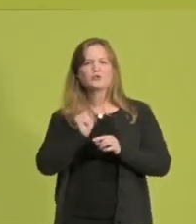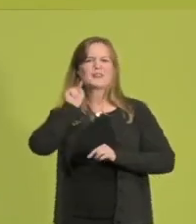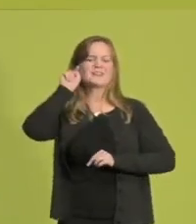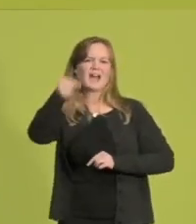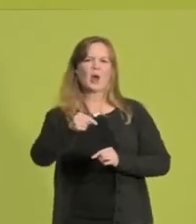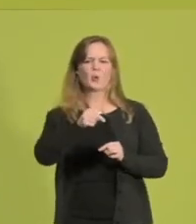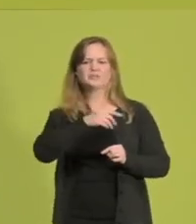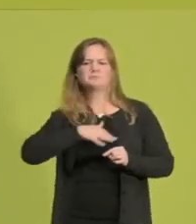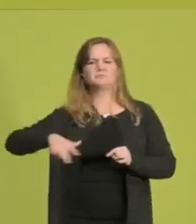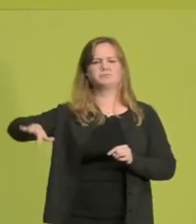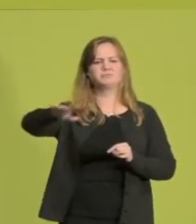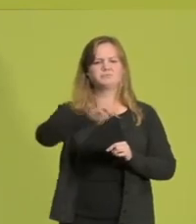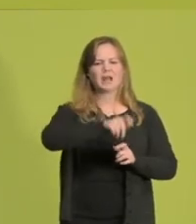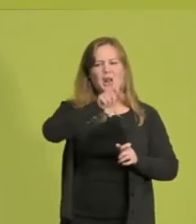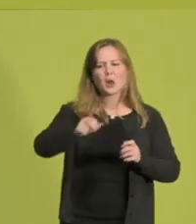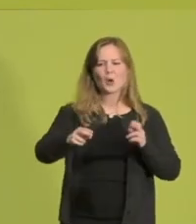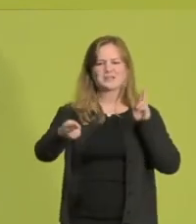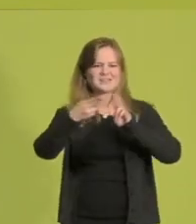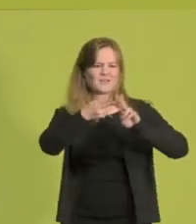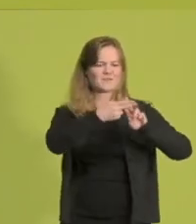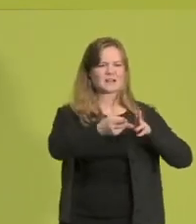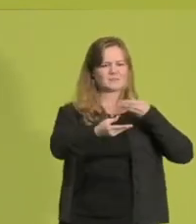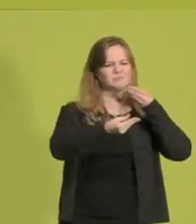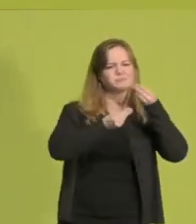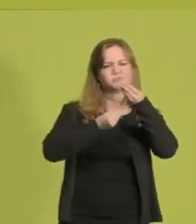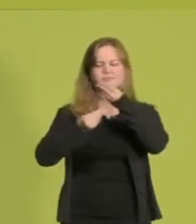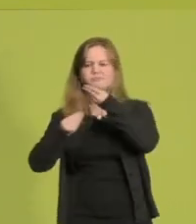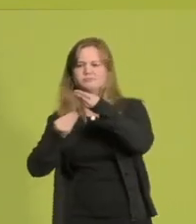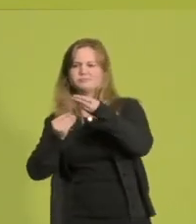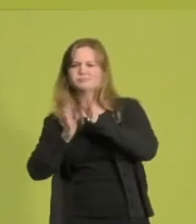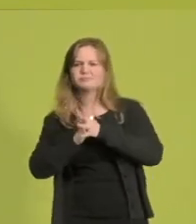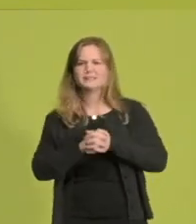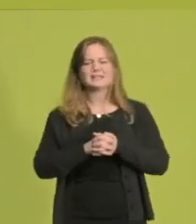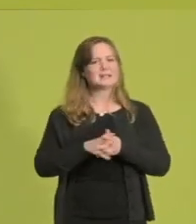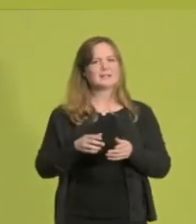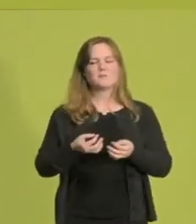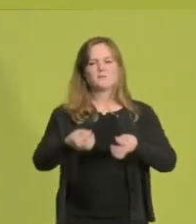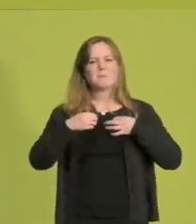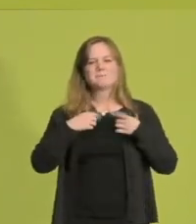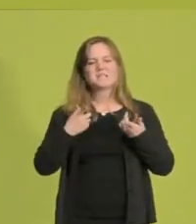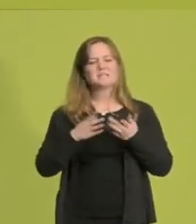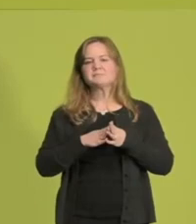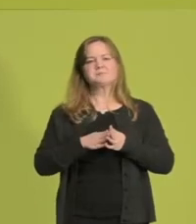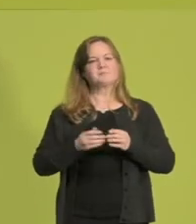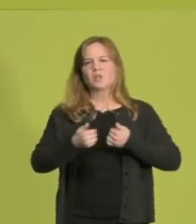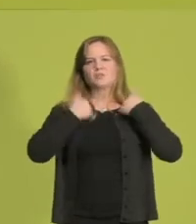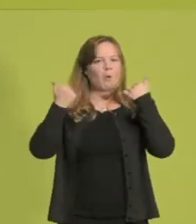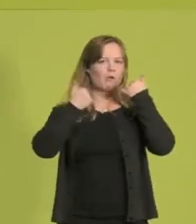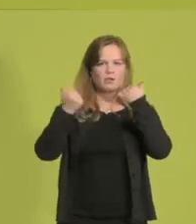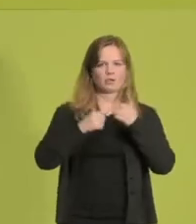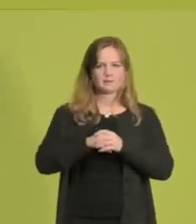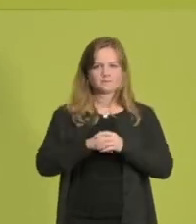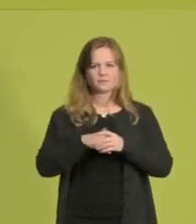Ich lebe dafür, Menschen zu treffen. Mich begeistern zu lassen, treibt mich regelrecht an. Und ich suche dabei auch